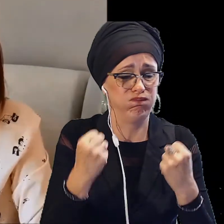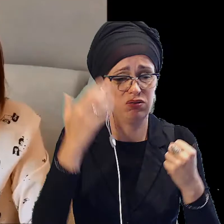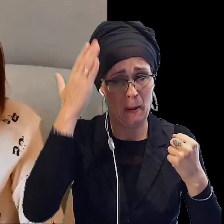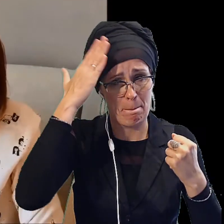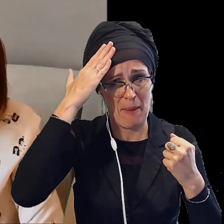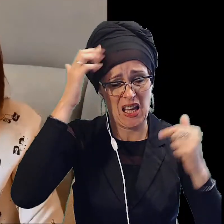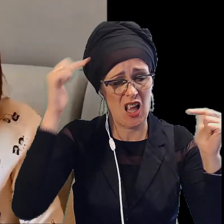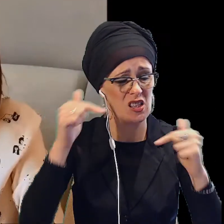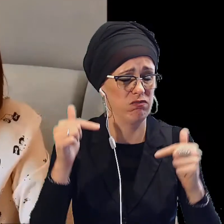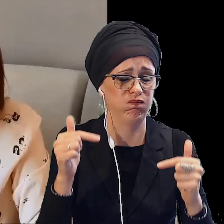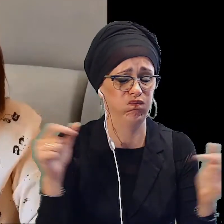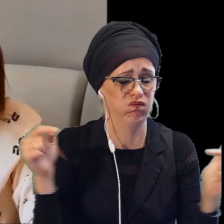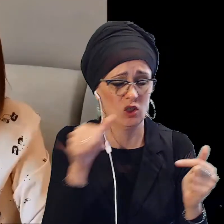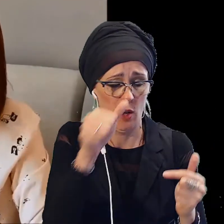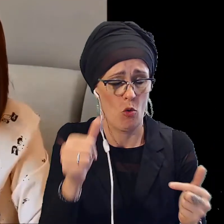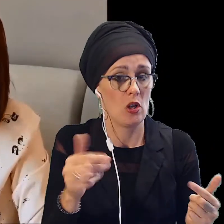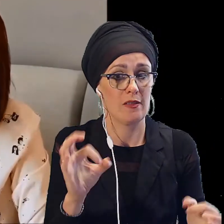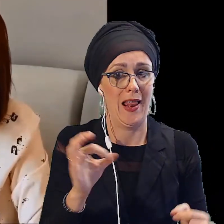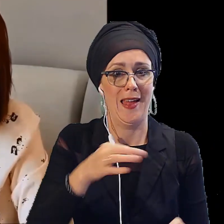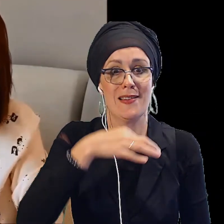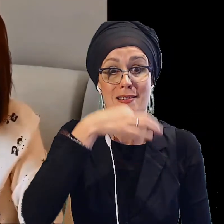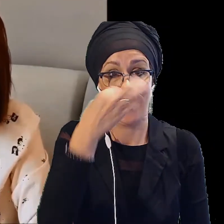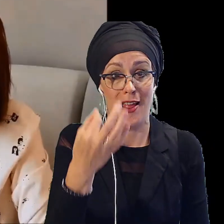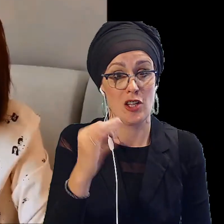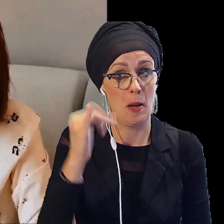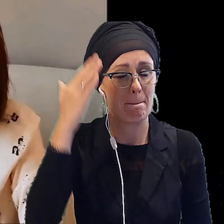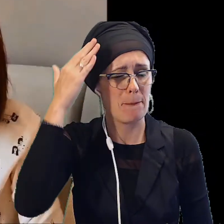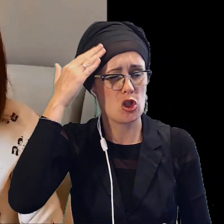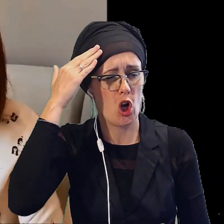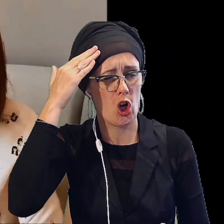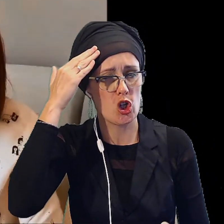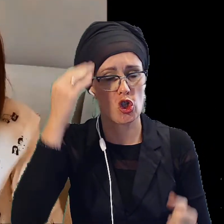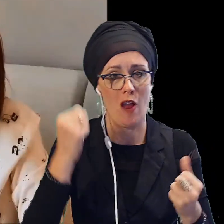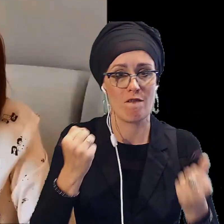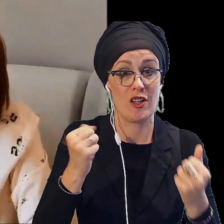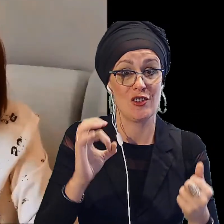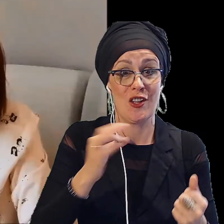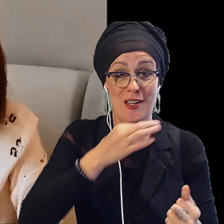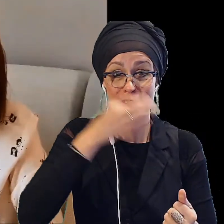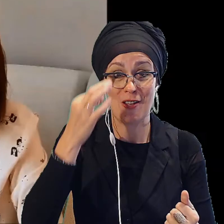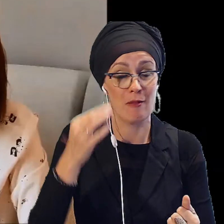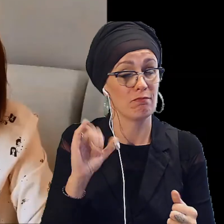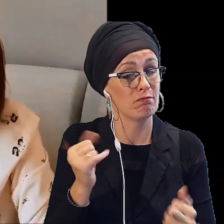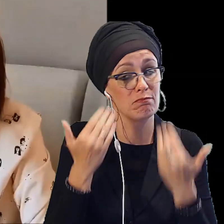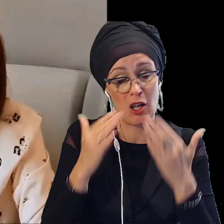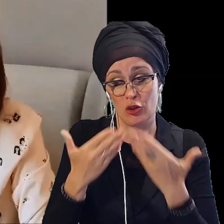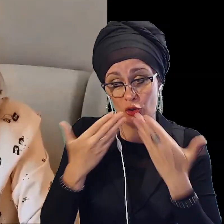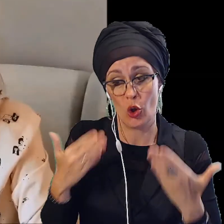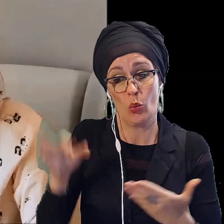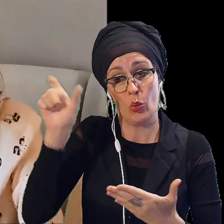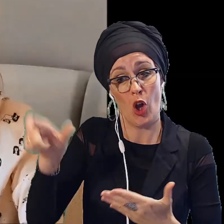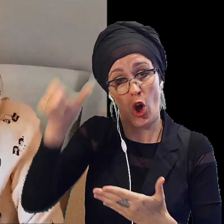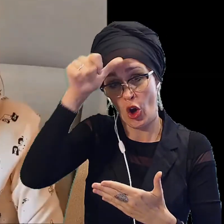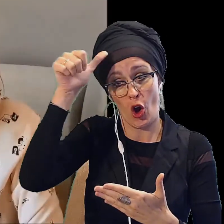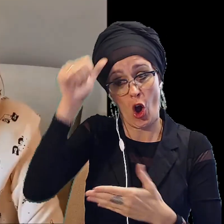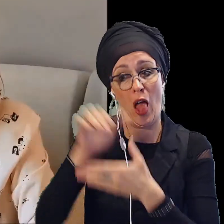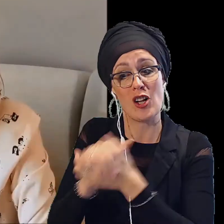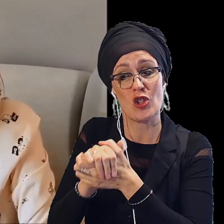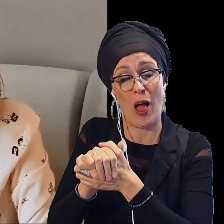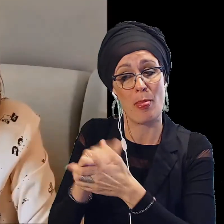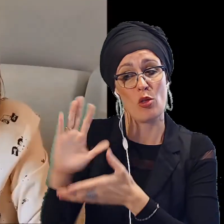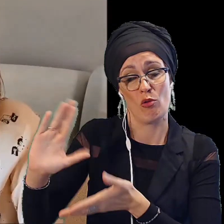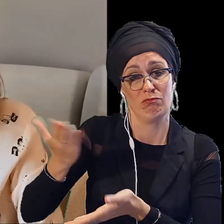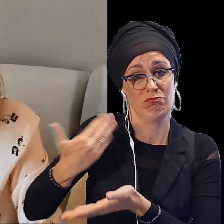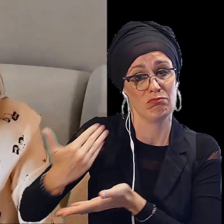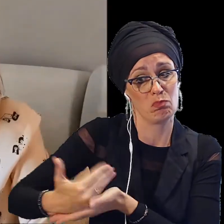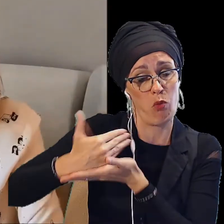Czuję się lepiej fizycznie i psychicznie. Bardzo jestem wdzięczna Ali, że stanęła na mojej drodze. To dla